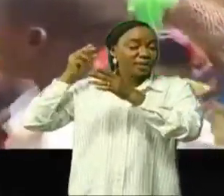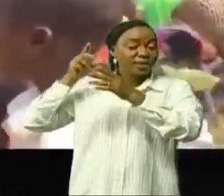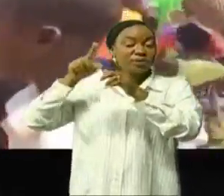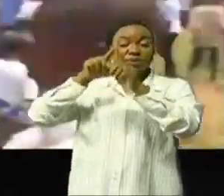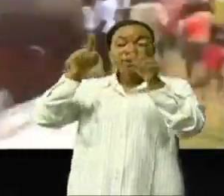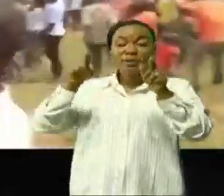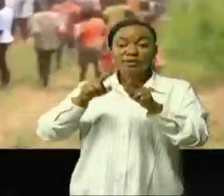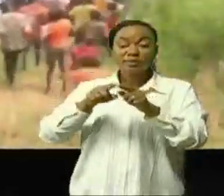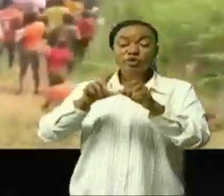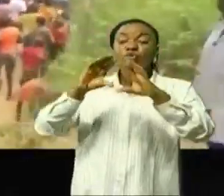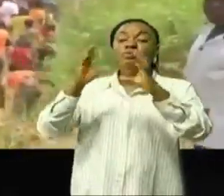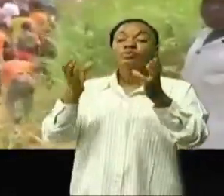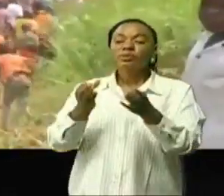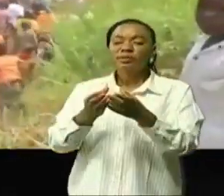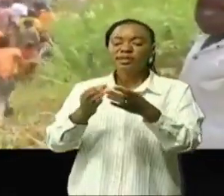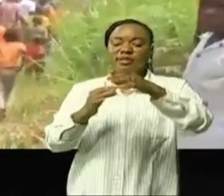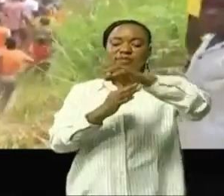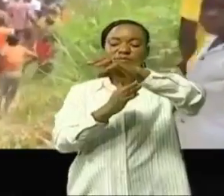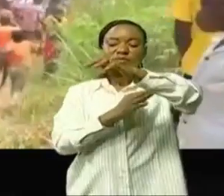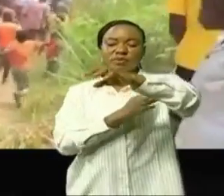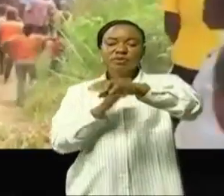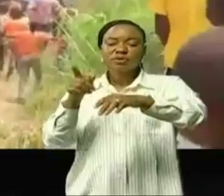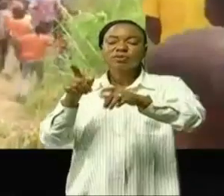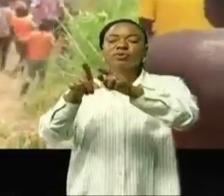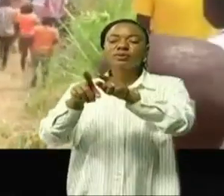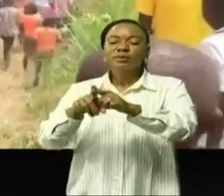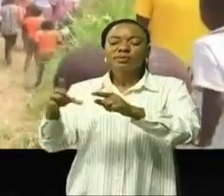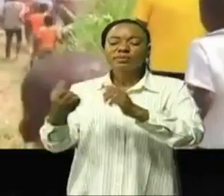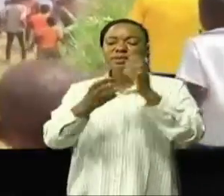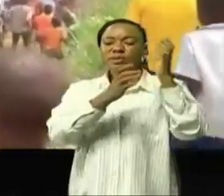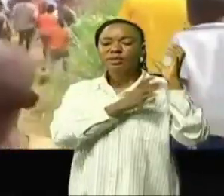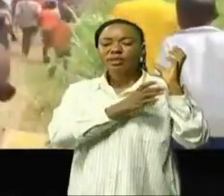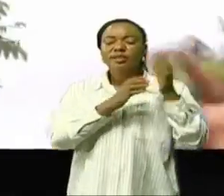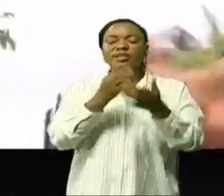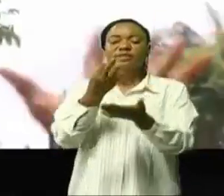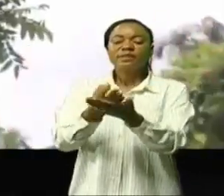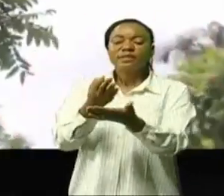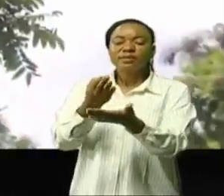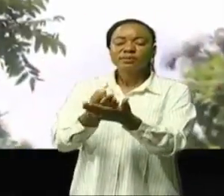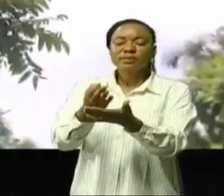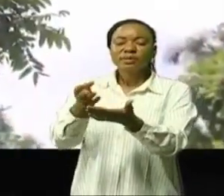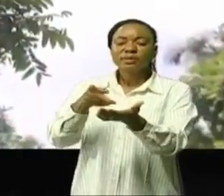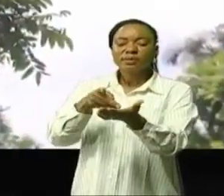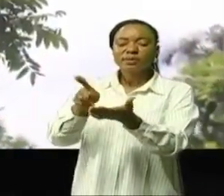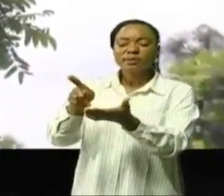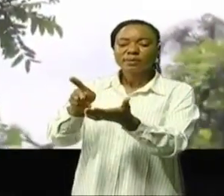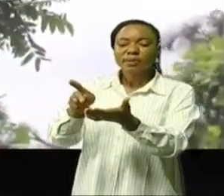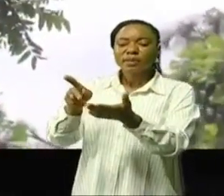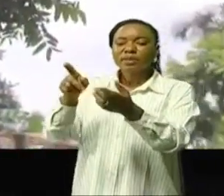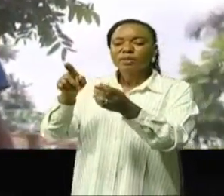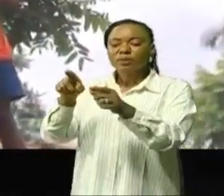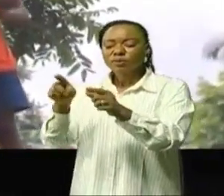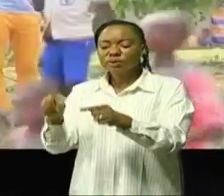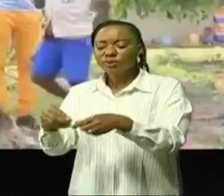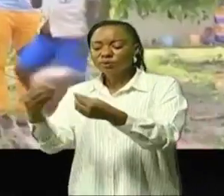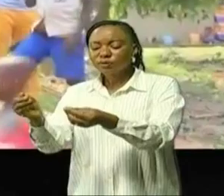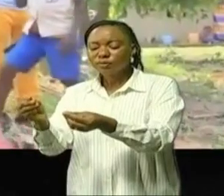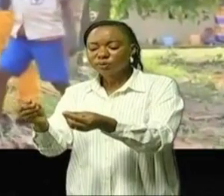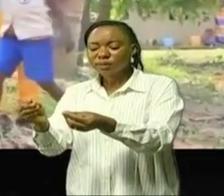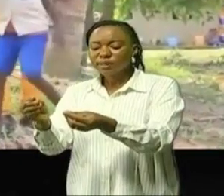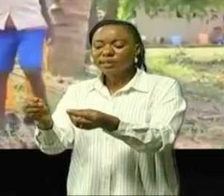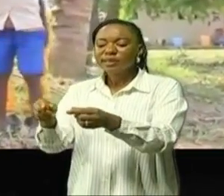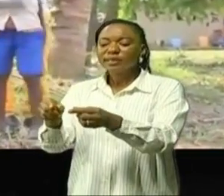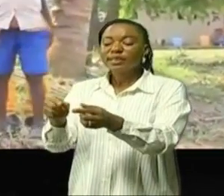communautaire la fondation prend également en charge les financements des PME en accordant les microcrédits aux paysans